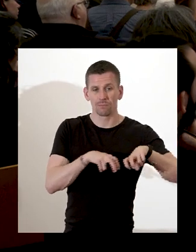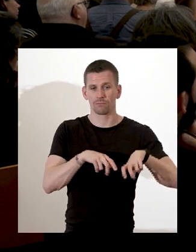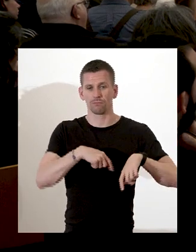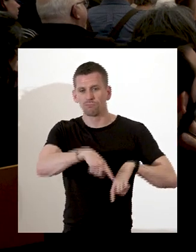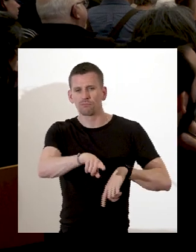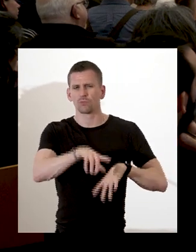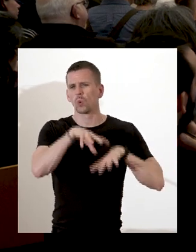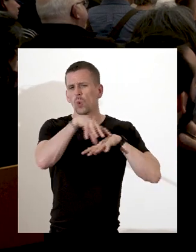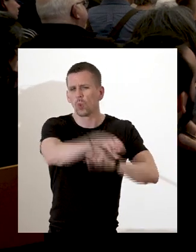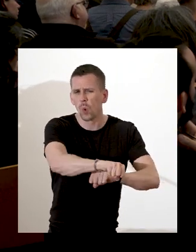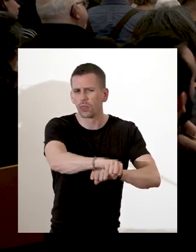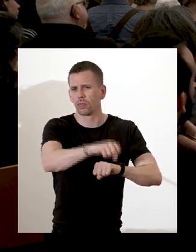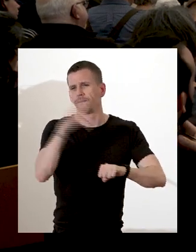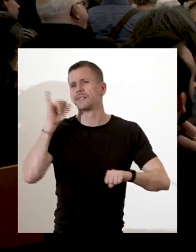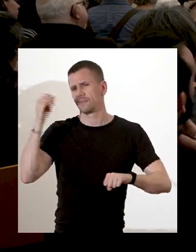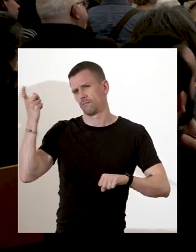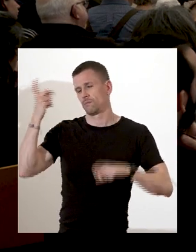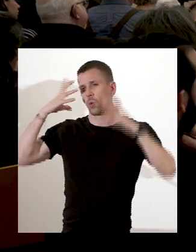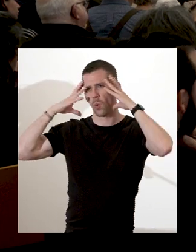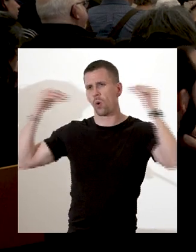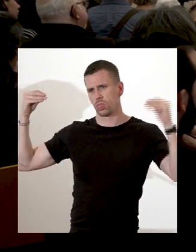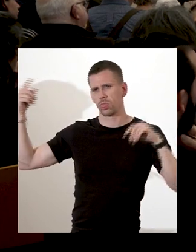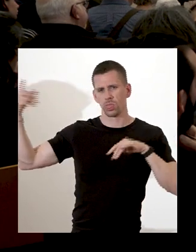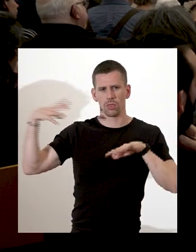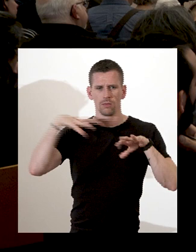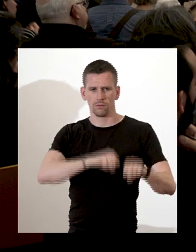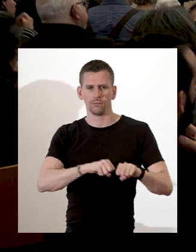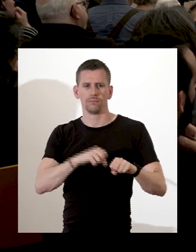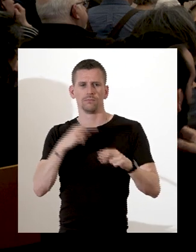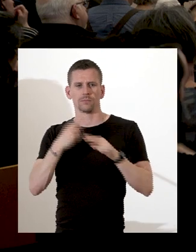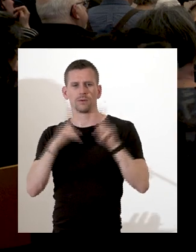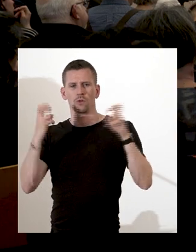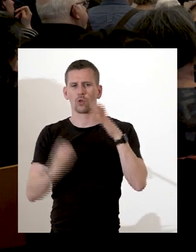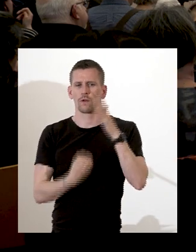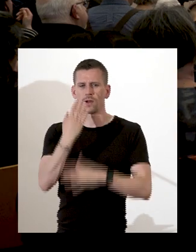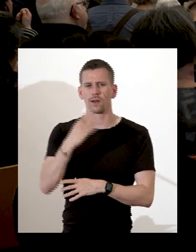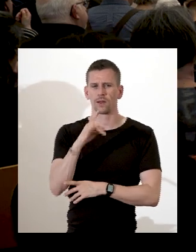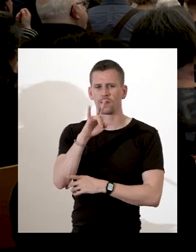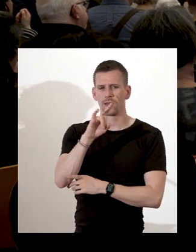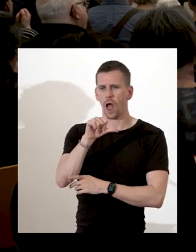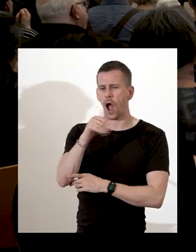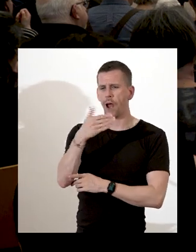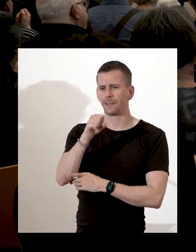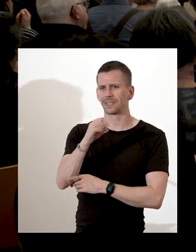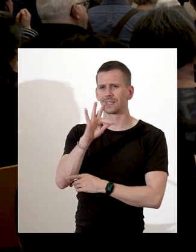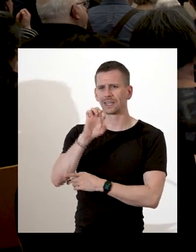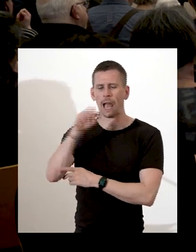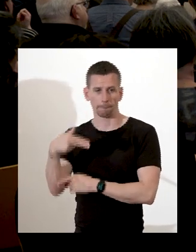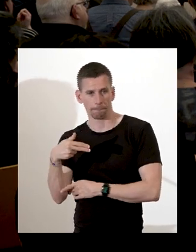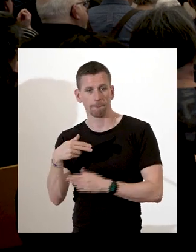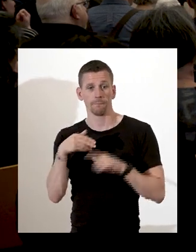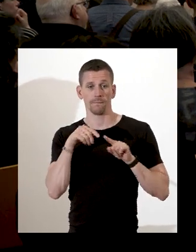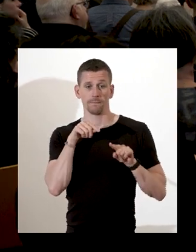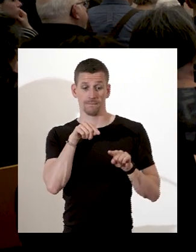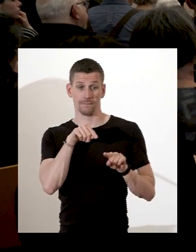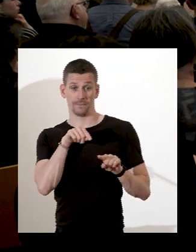-Amsterdam, c'est la minuscule capitale naissante de la province de Nouvelle-Néerlande que les Néerlandais revendiquent depuis 1609. Ils ont commencé